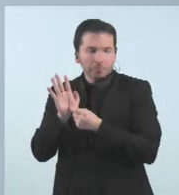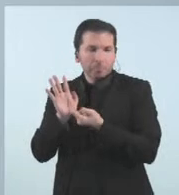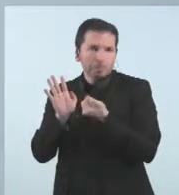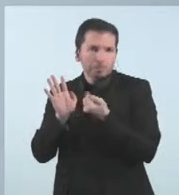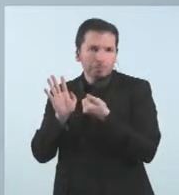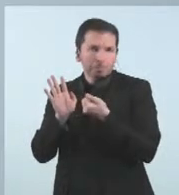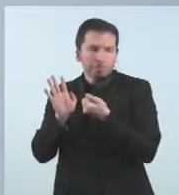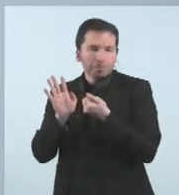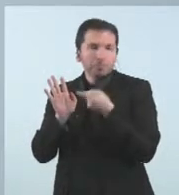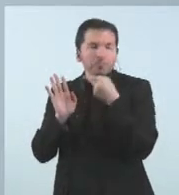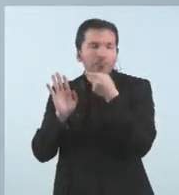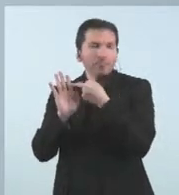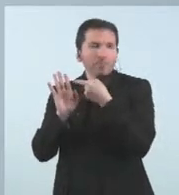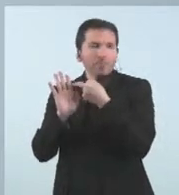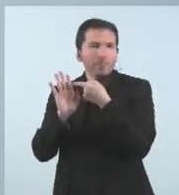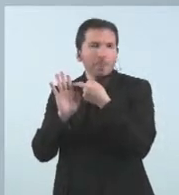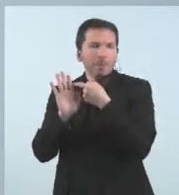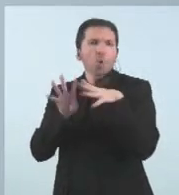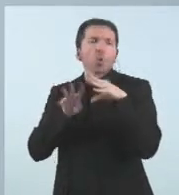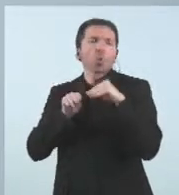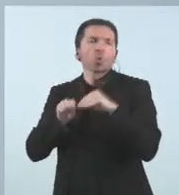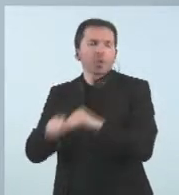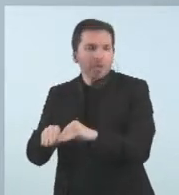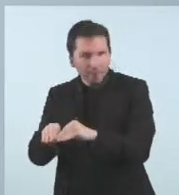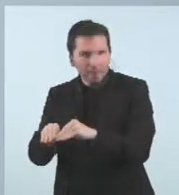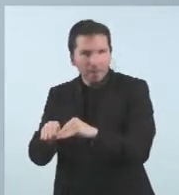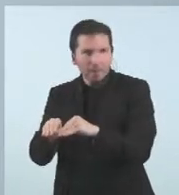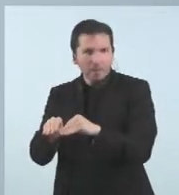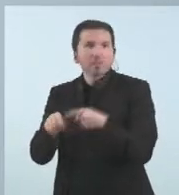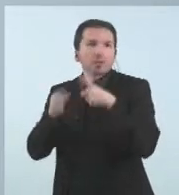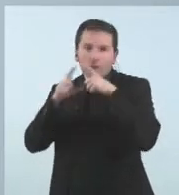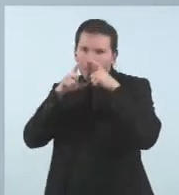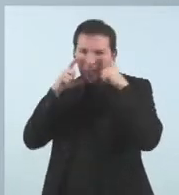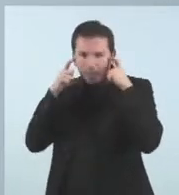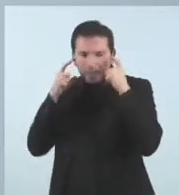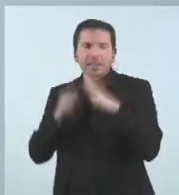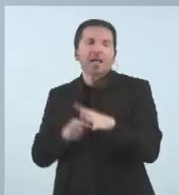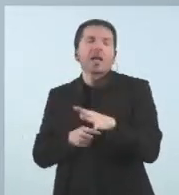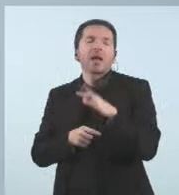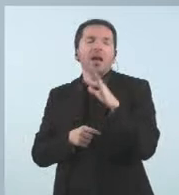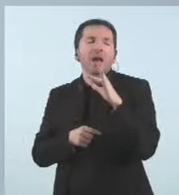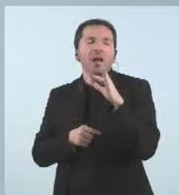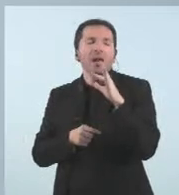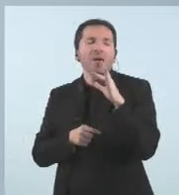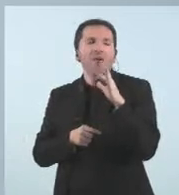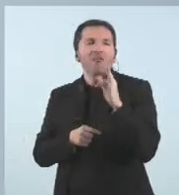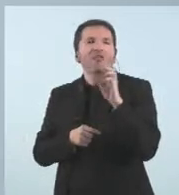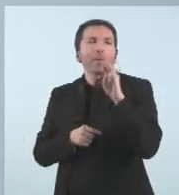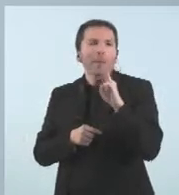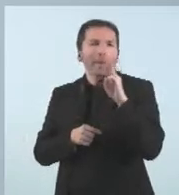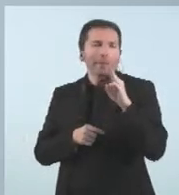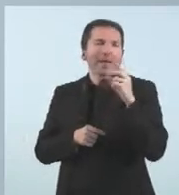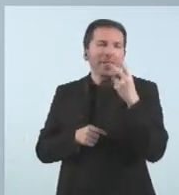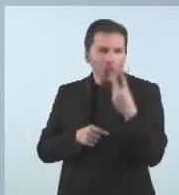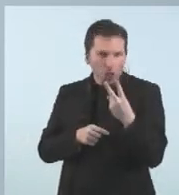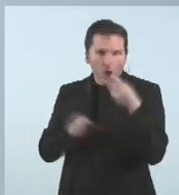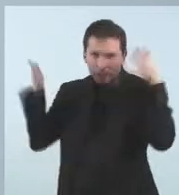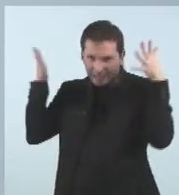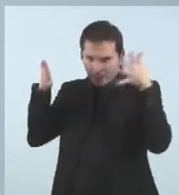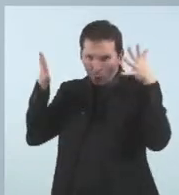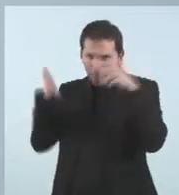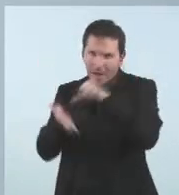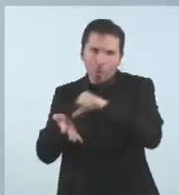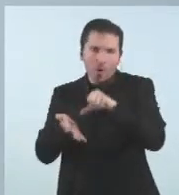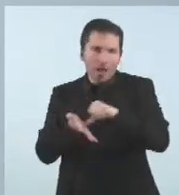Aquestes, doncs, es basen en l'utilització de la mascareta FPP2, que a part de recomanar-se a tota la població en els espais interiors,